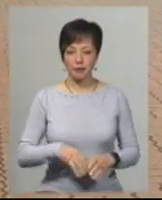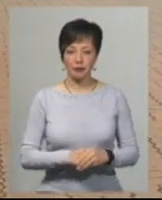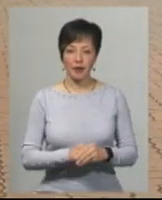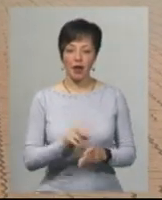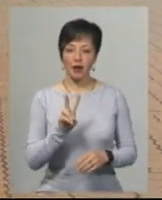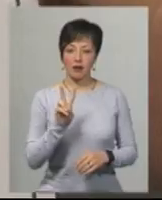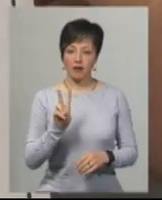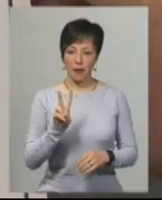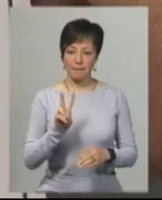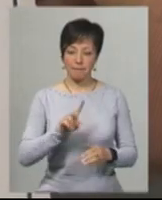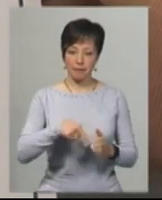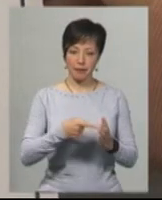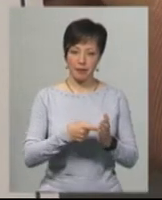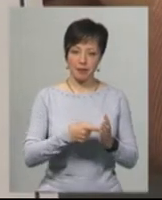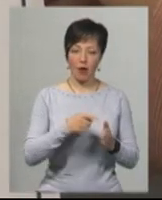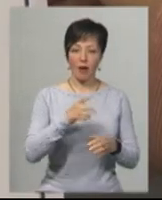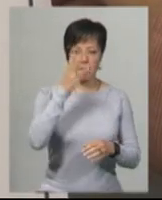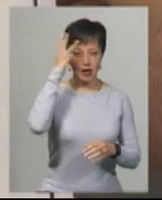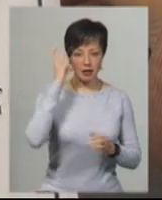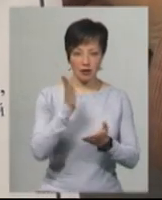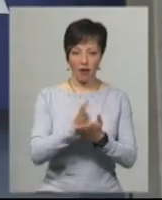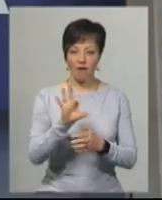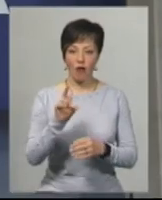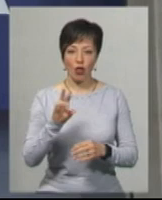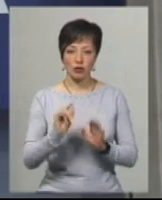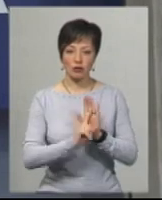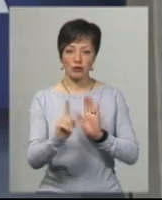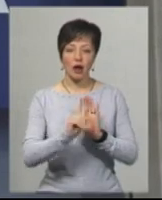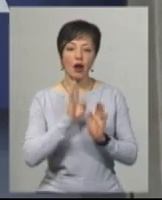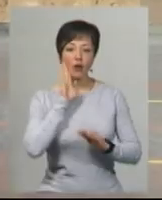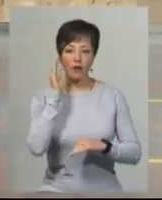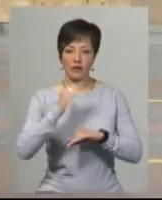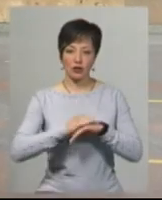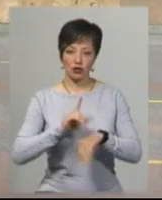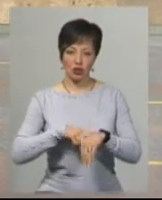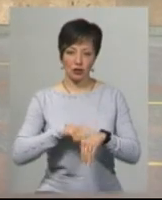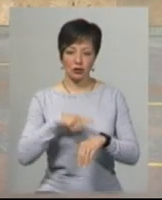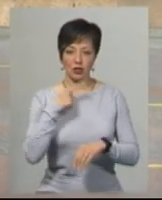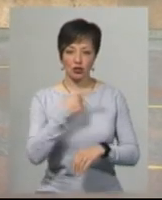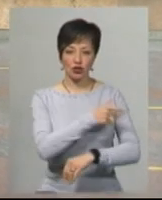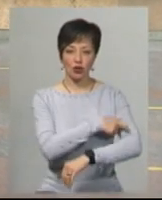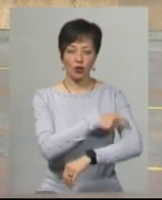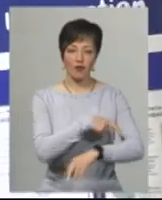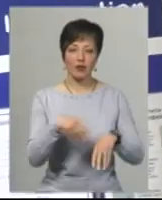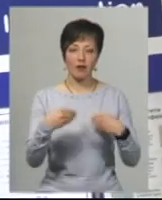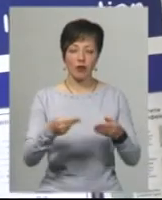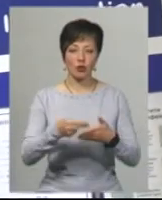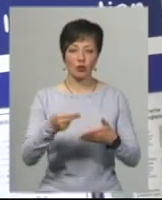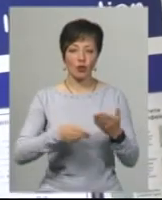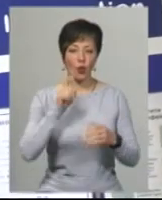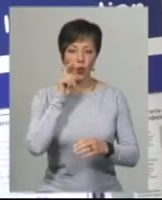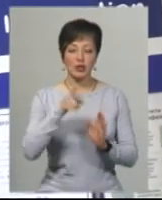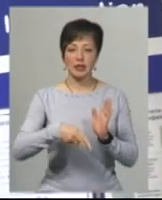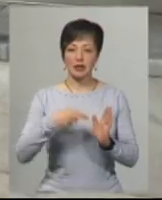приміських поїздів з Хмельницьку на Волочиськ під час карантину їздитиме лише у ранковий і вечірній час, каже чергова звидавання довідок патукер